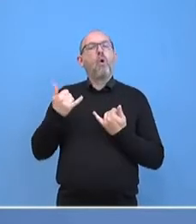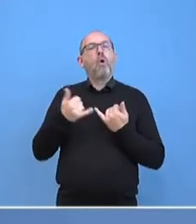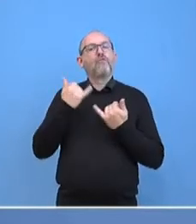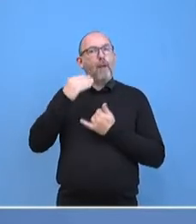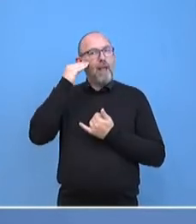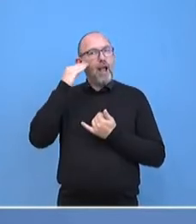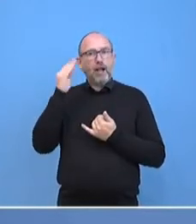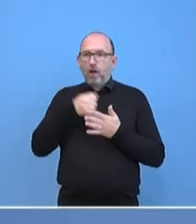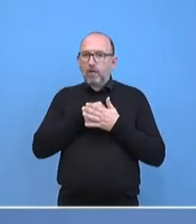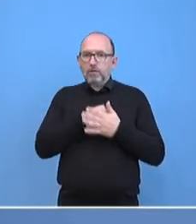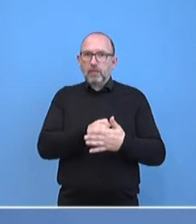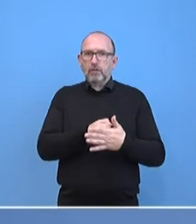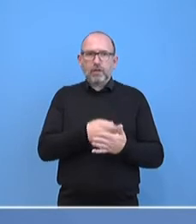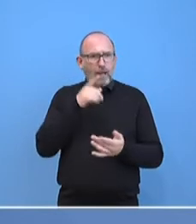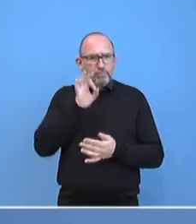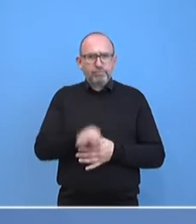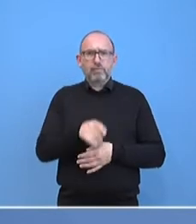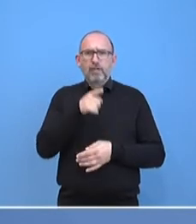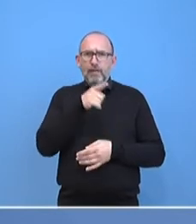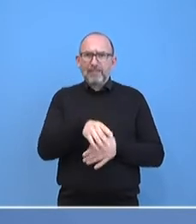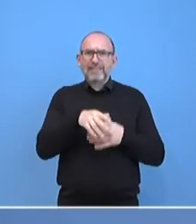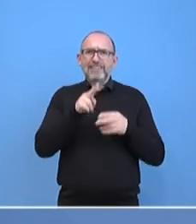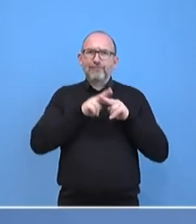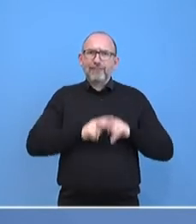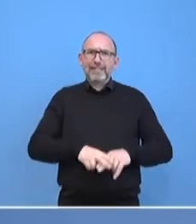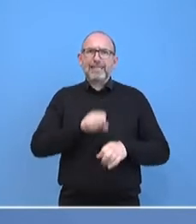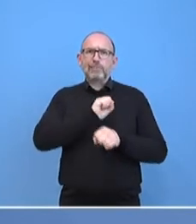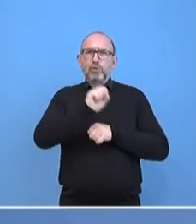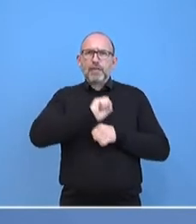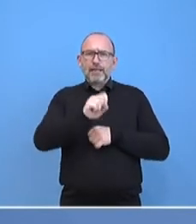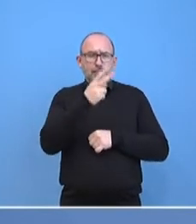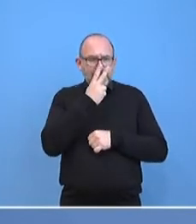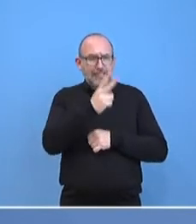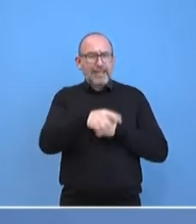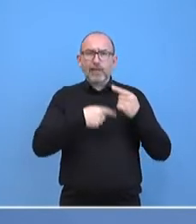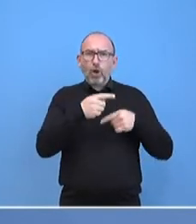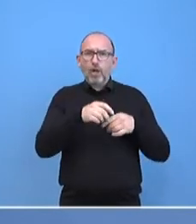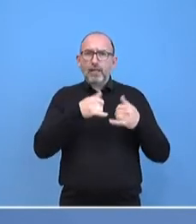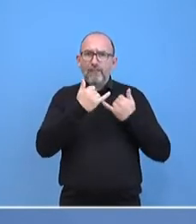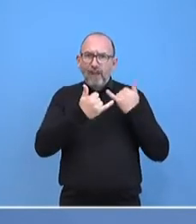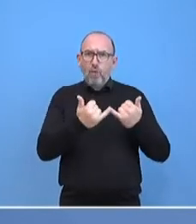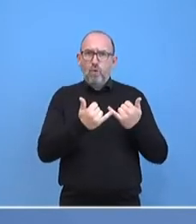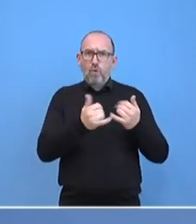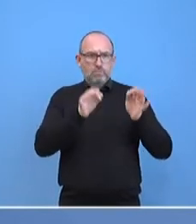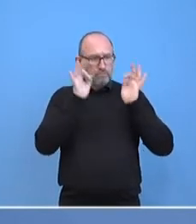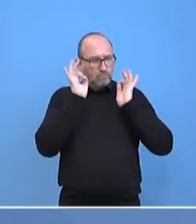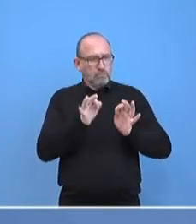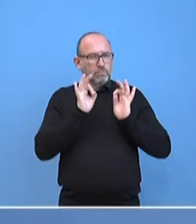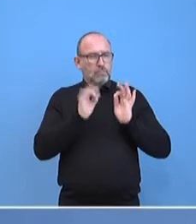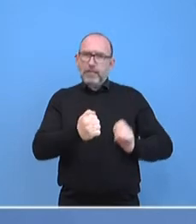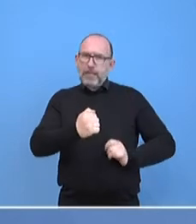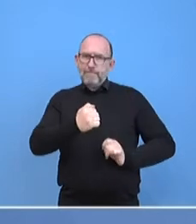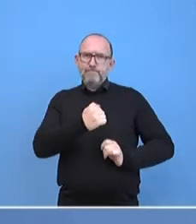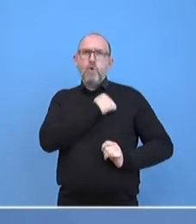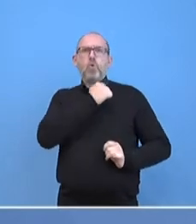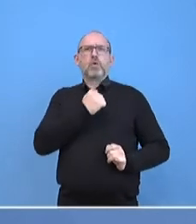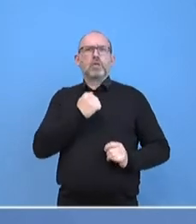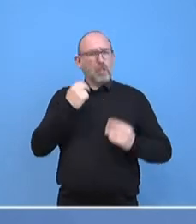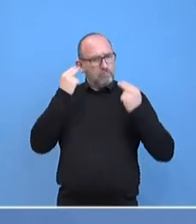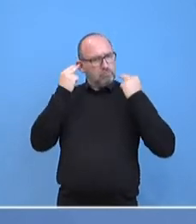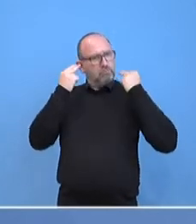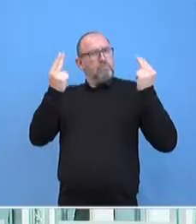auf die Rolle von Frauen bei diesem friedlichen Protest hingewiesen, auf den enormen Mut hingewiesen, den